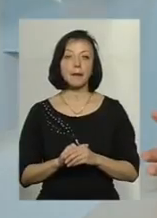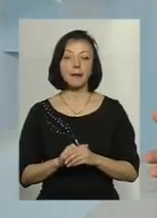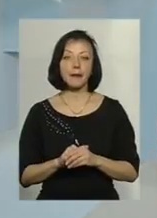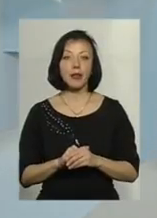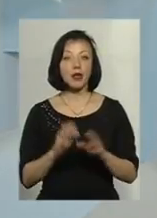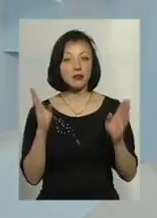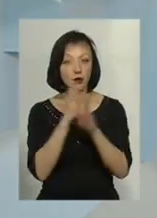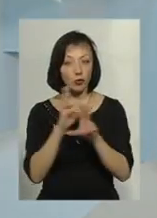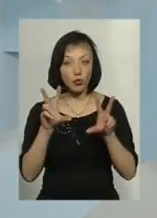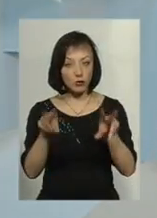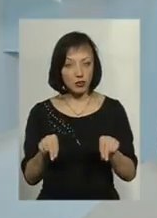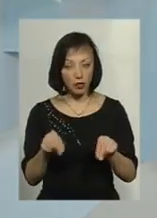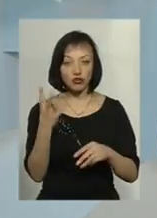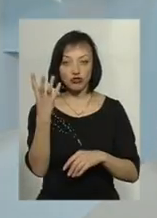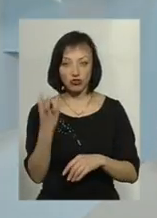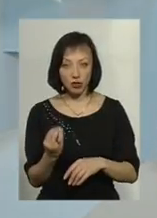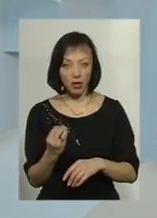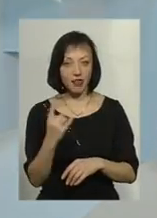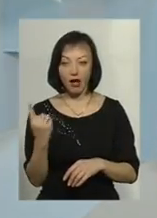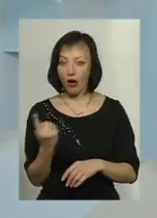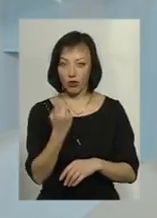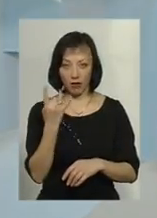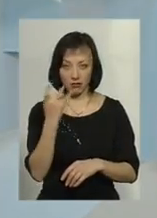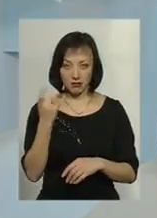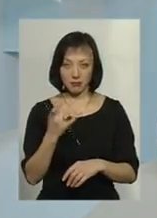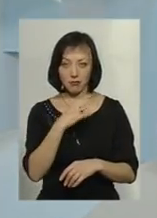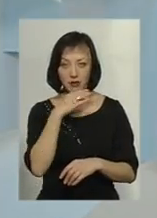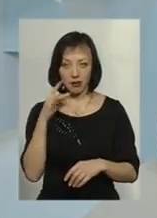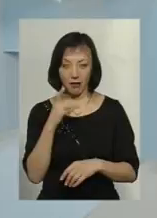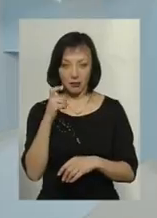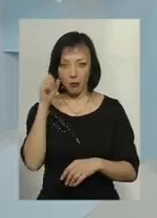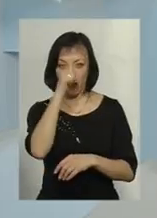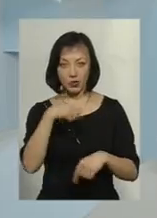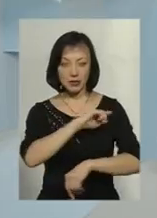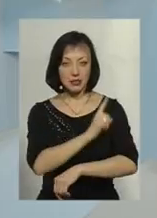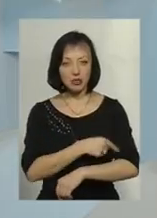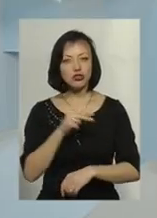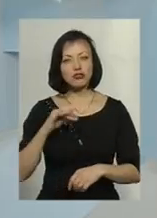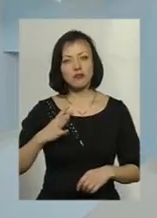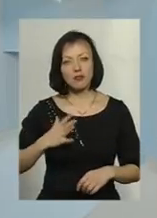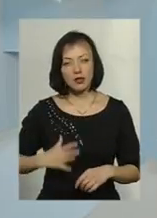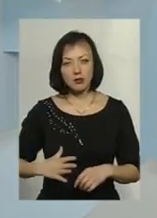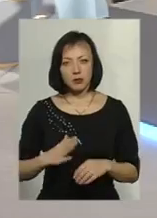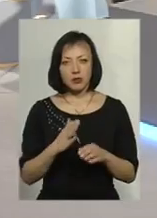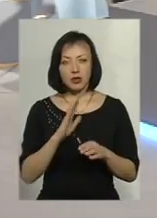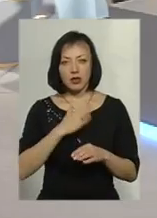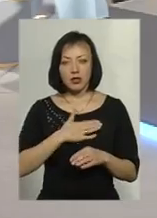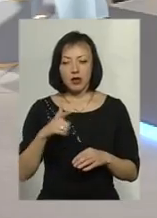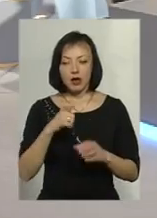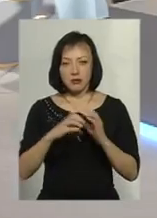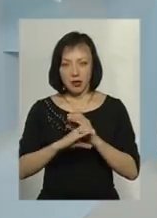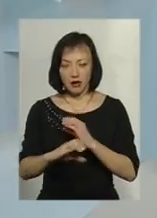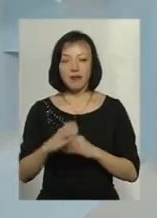Синоптикою обіцяють ще не одну таку хвилю. А чи витримають наші мережі? Мережі